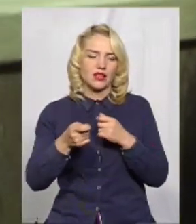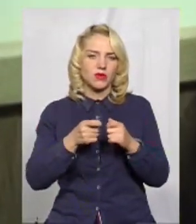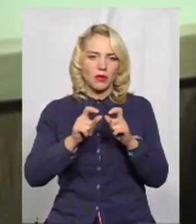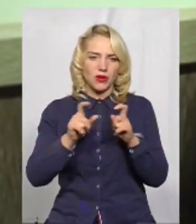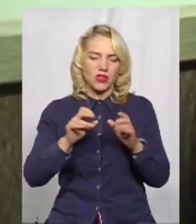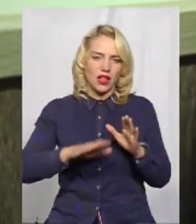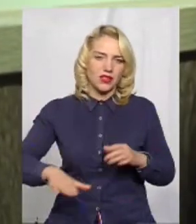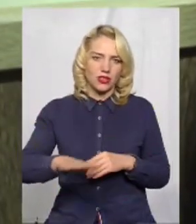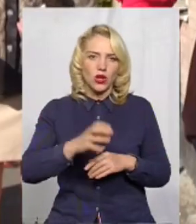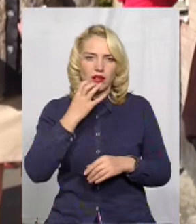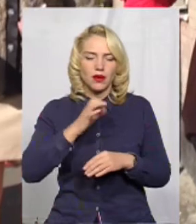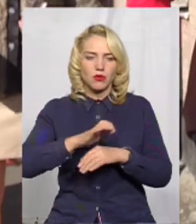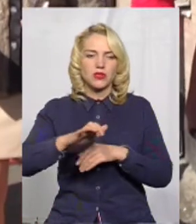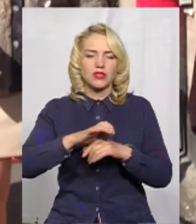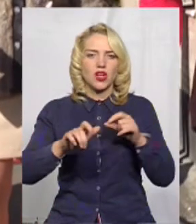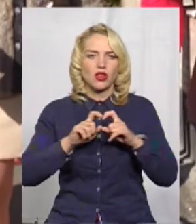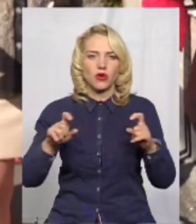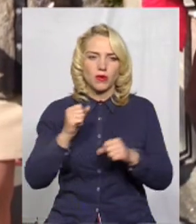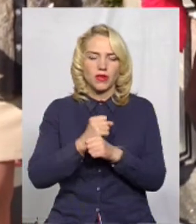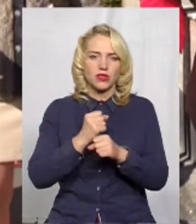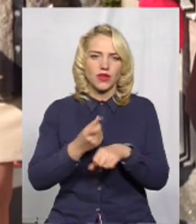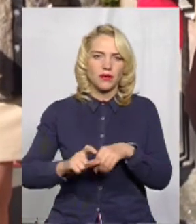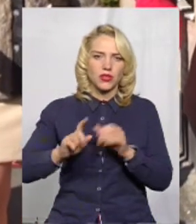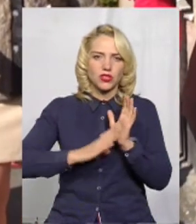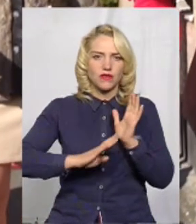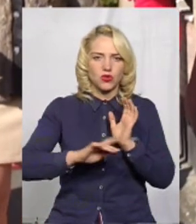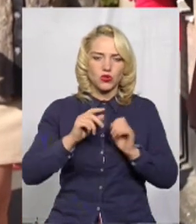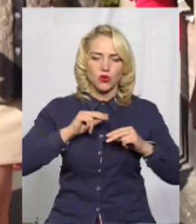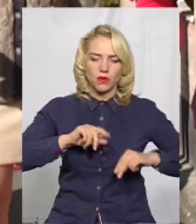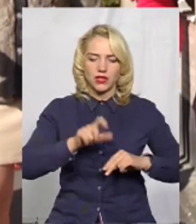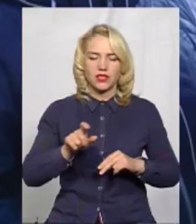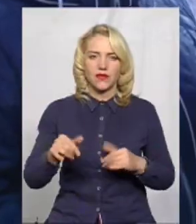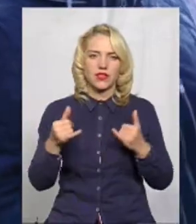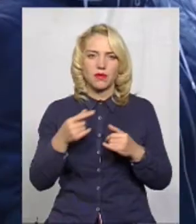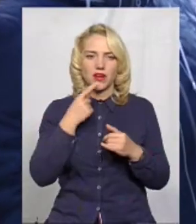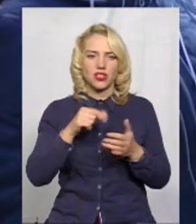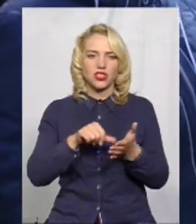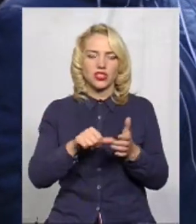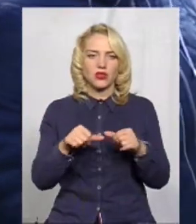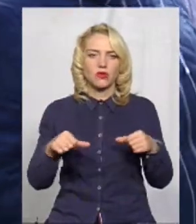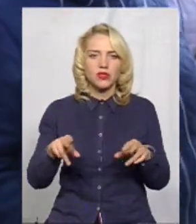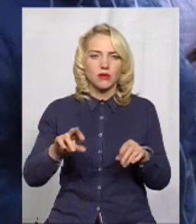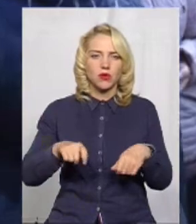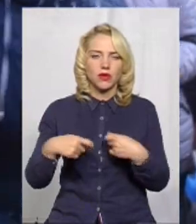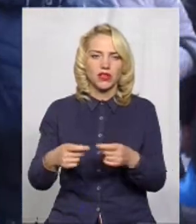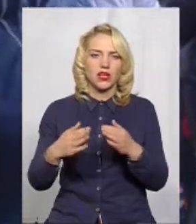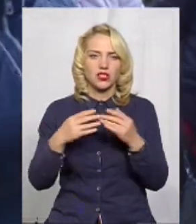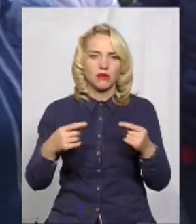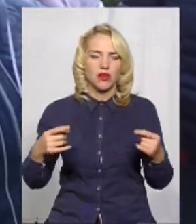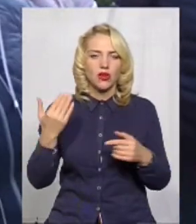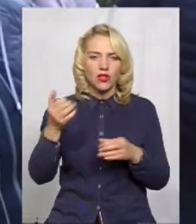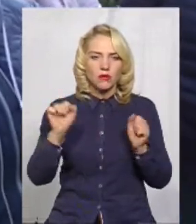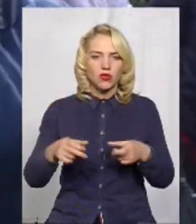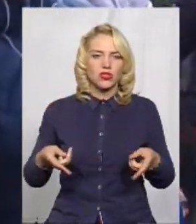території. У теплопостачальної компанії працювали більше 90 працівників. Тепер, каже член комісії по передачі майна Віталі Бико, вони можуть